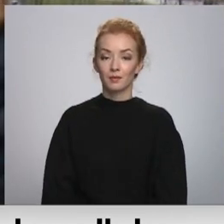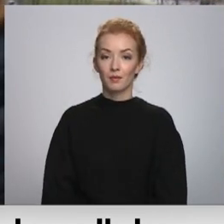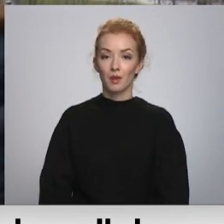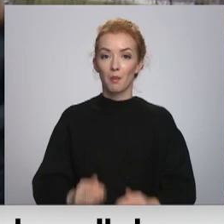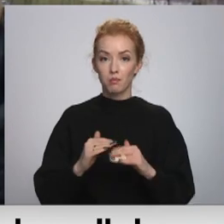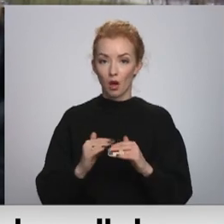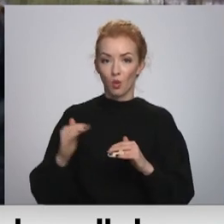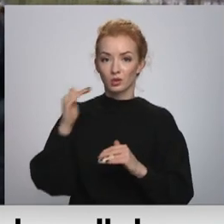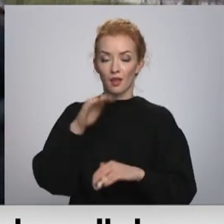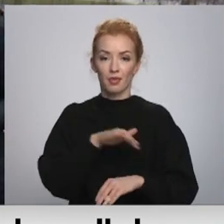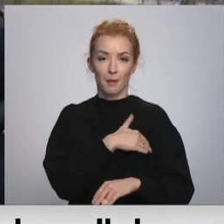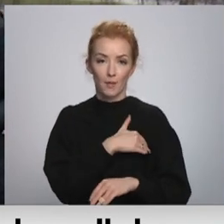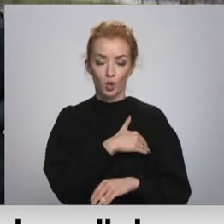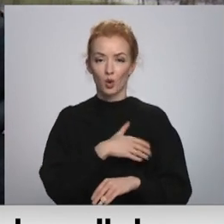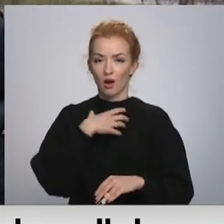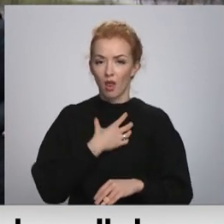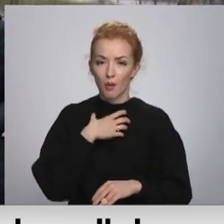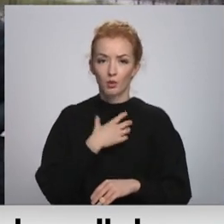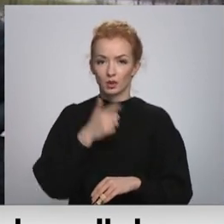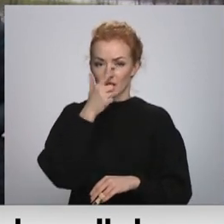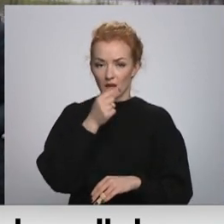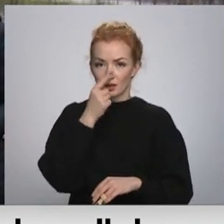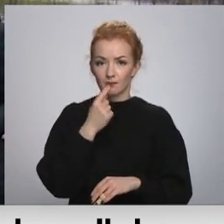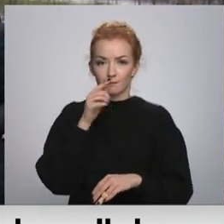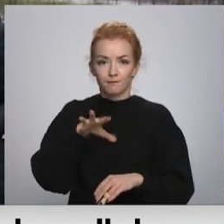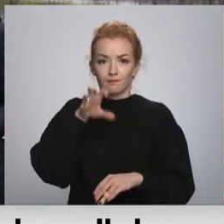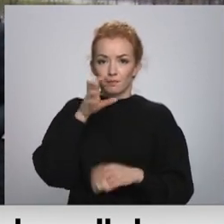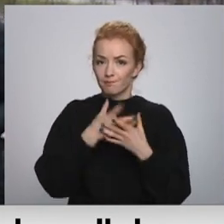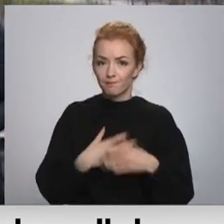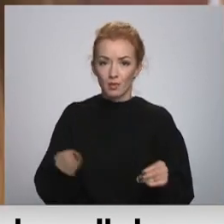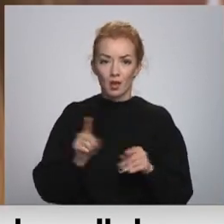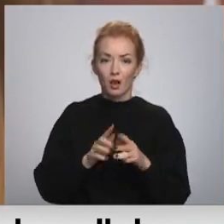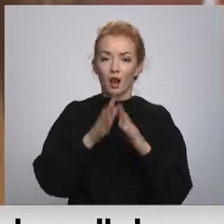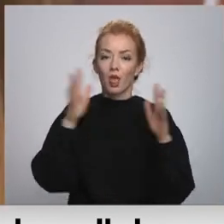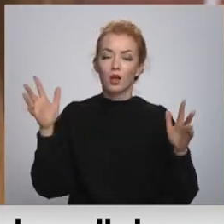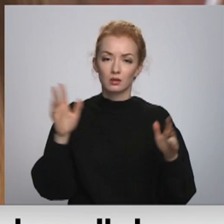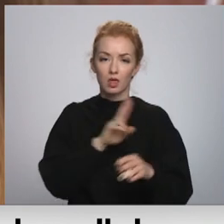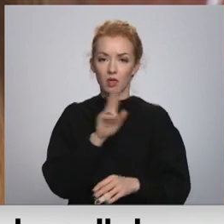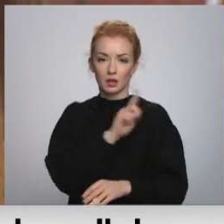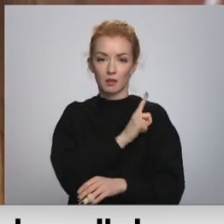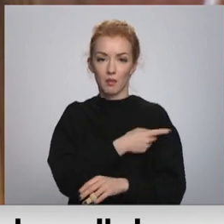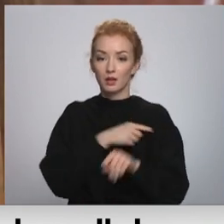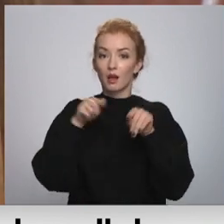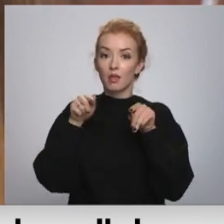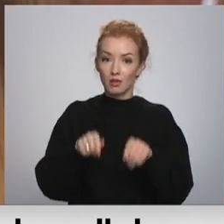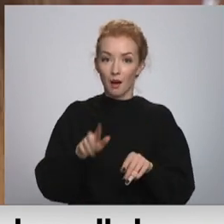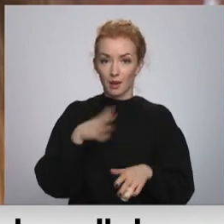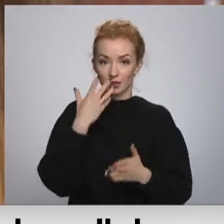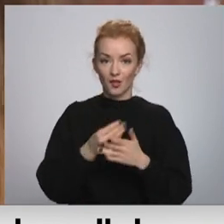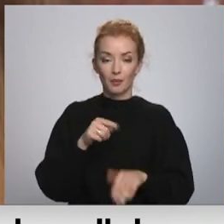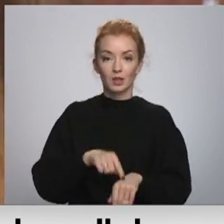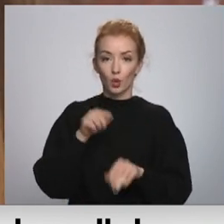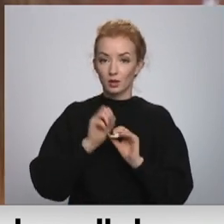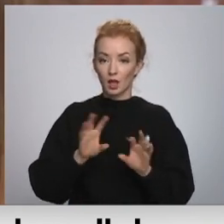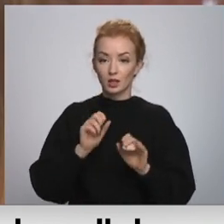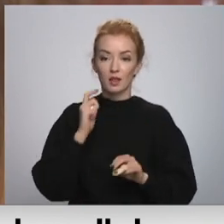Paukstenāta temperatūra, klepus, iesnas, ožas, zudums un milzīgs bezspēks. Tā savās sajūtās ar RETV ziņām dalās